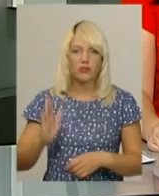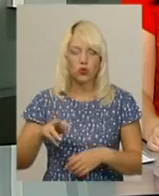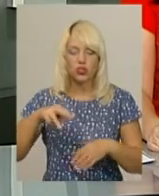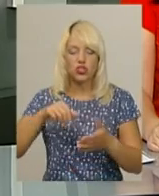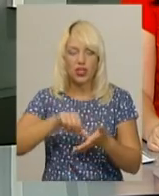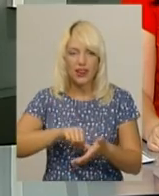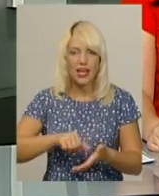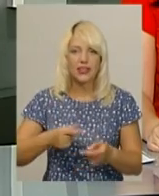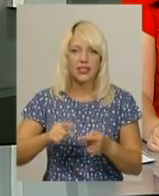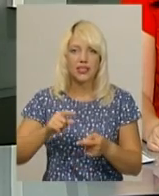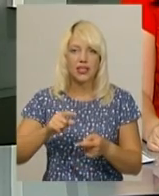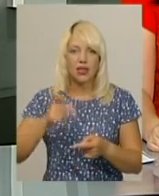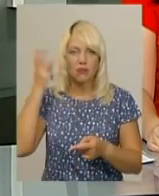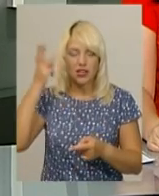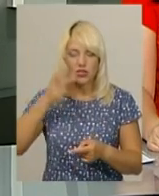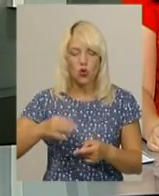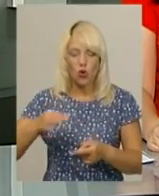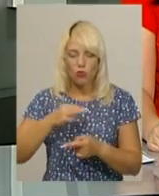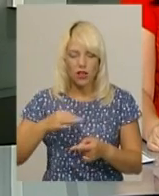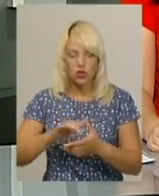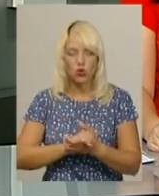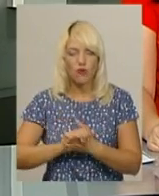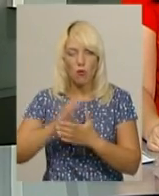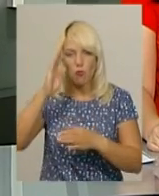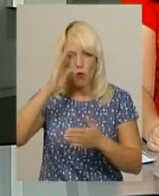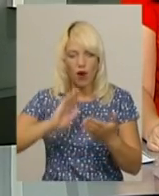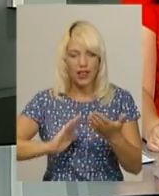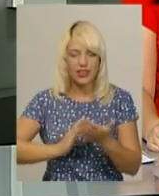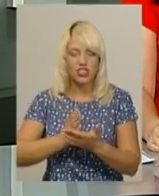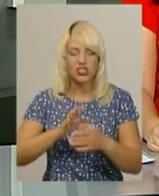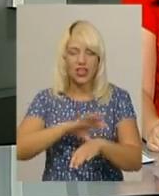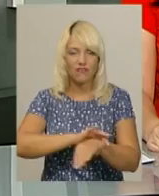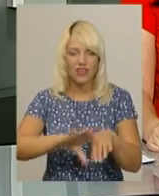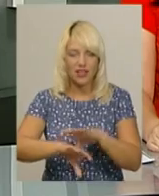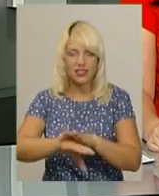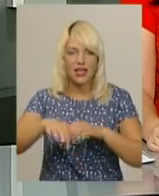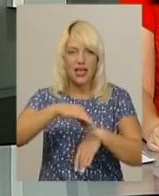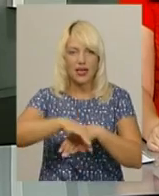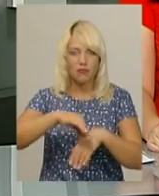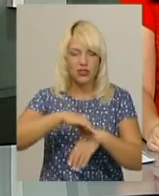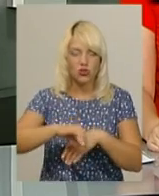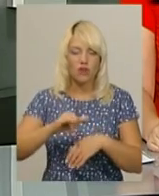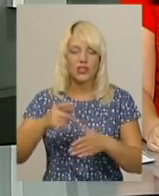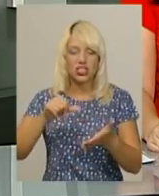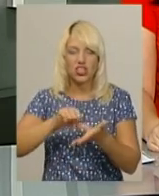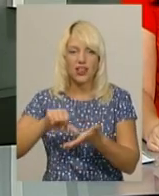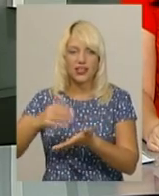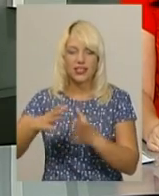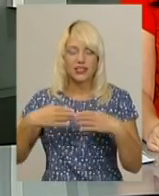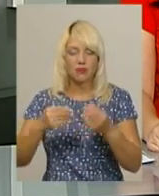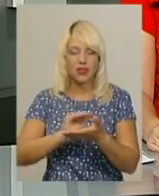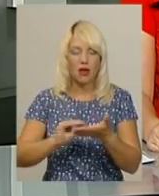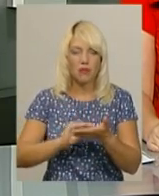Хмельницького обласного товариства політичних в'язнів репресованих і членів їх сімей написали лист, у якому звертаються з